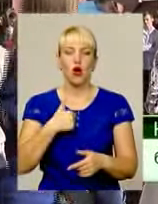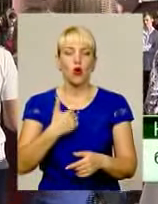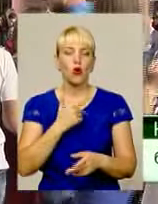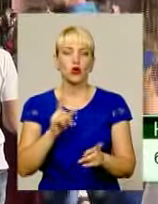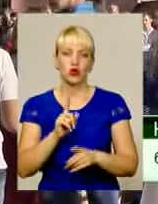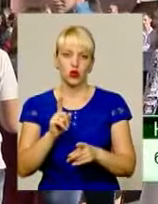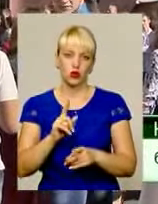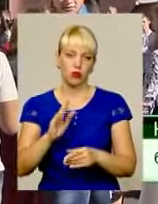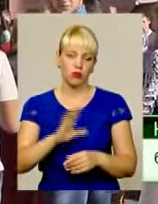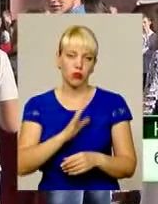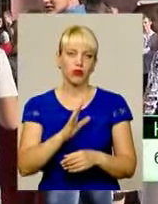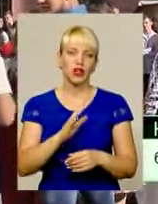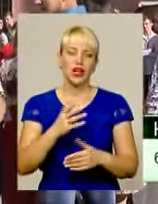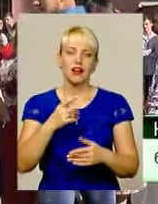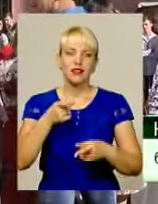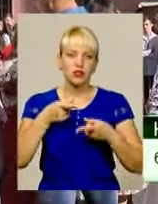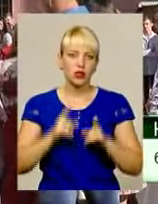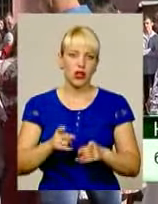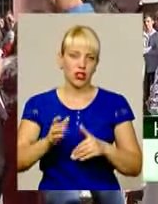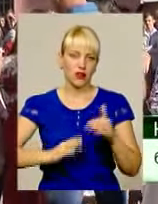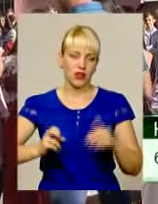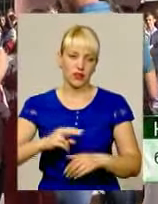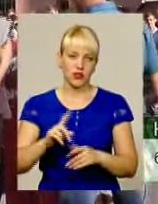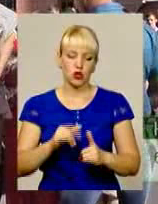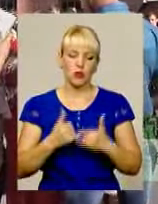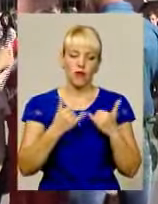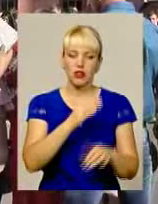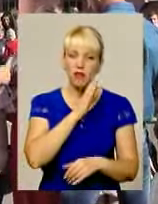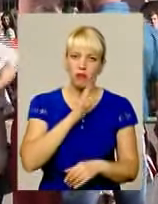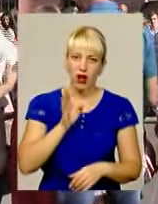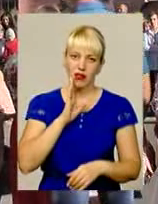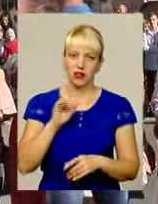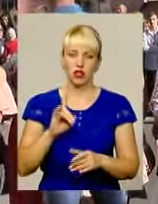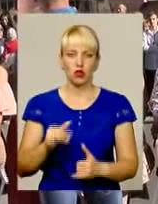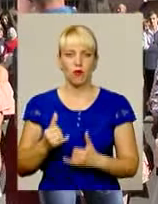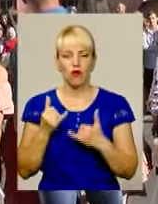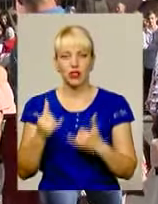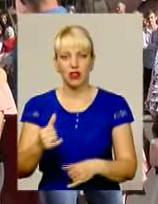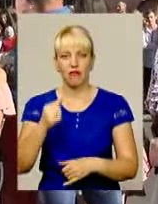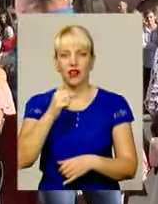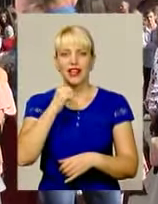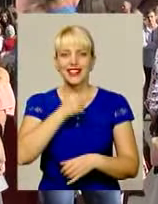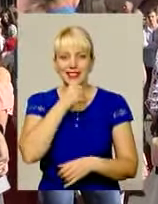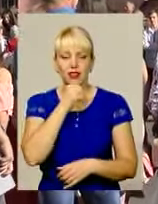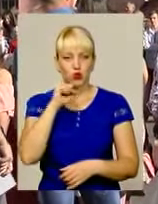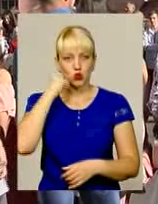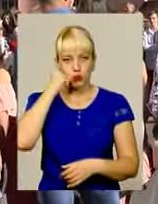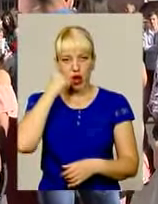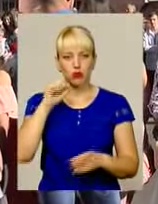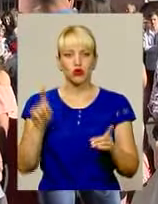настоящий мужчина був, щоб поважав матір, щоб поважав дедушку з бабушкою, щоб